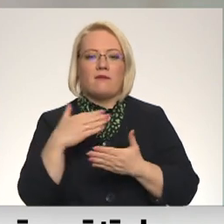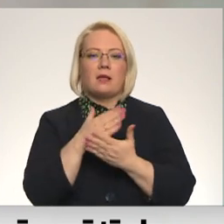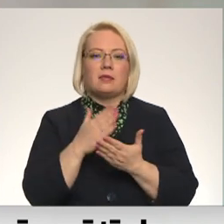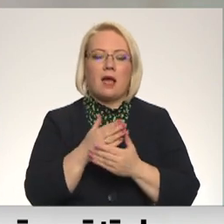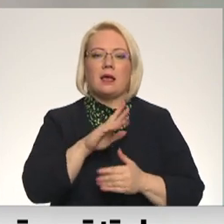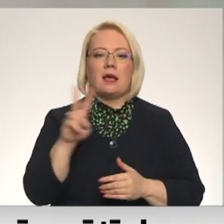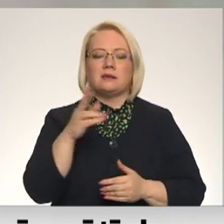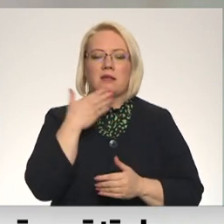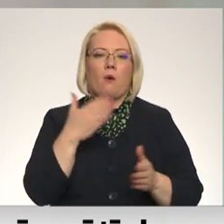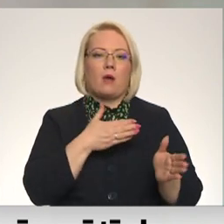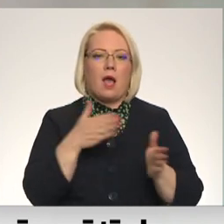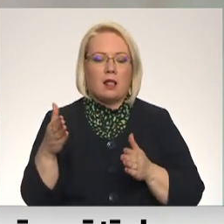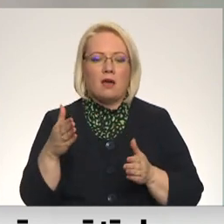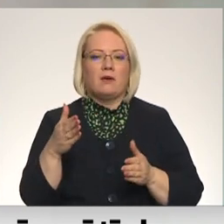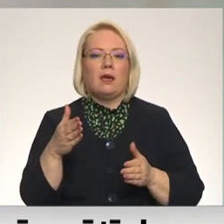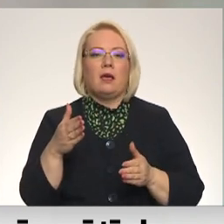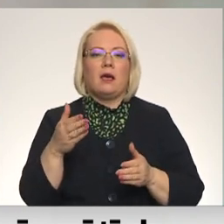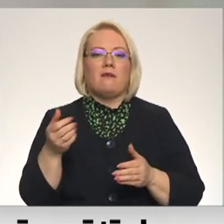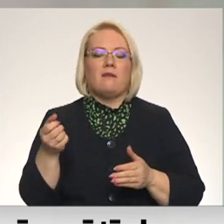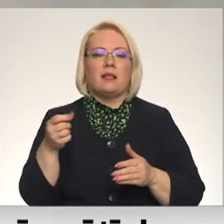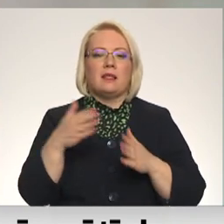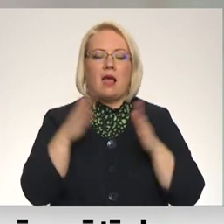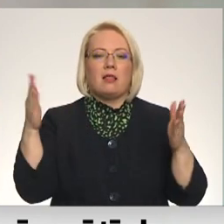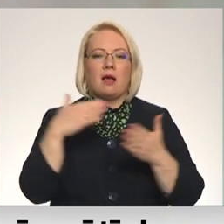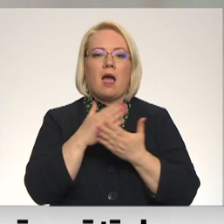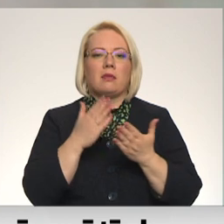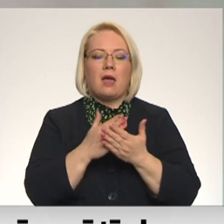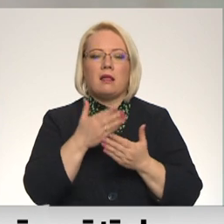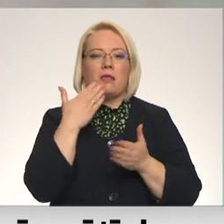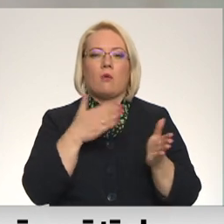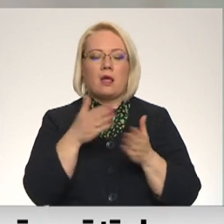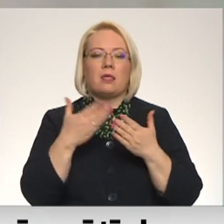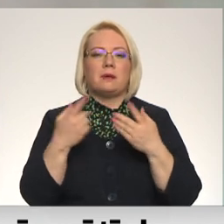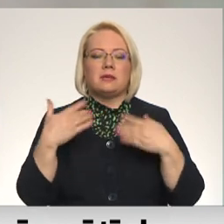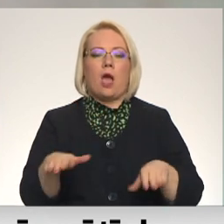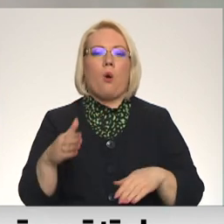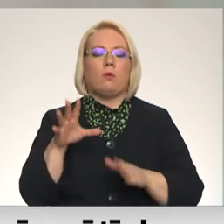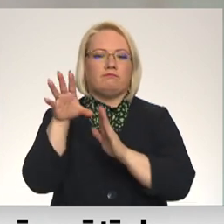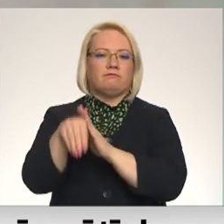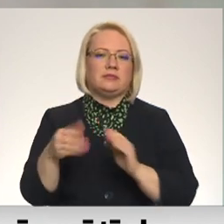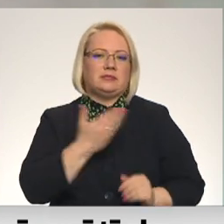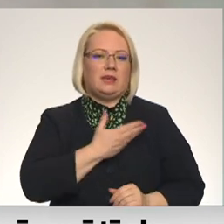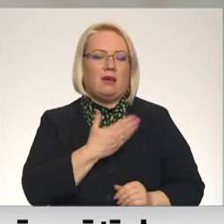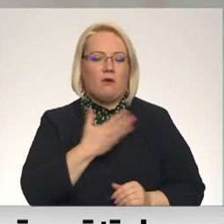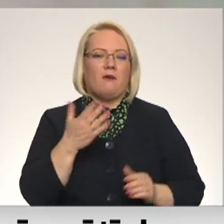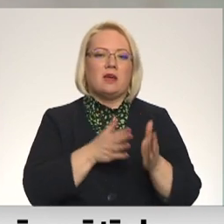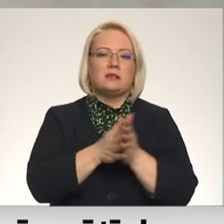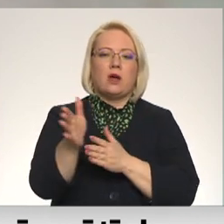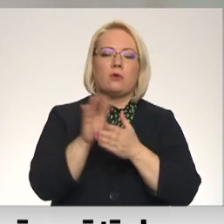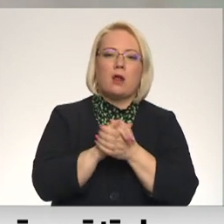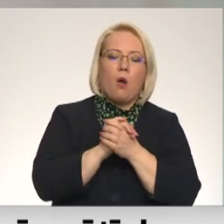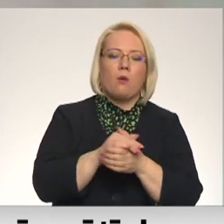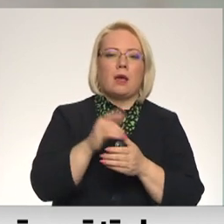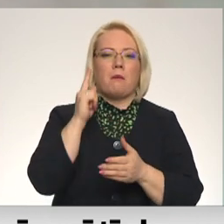vairs nav gatavi. Lielākoties nav vairs gatavi, jo viņi jau kādu ir izmitinājuši vai kādu draugu, caur draugiem paziņām,